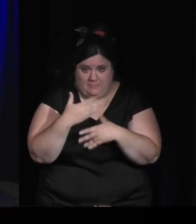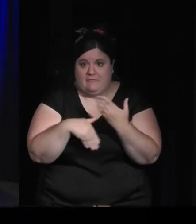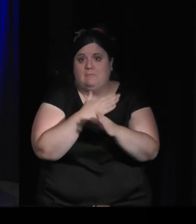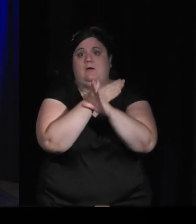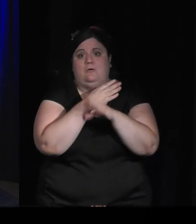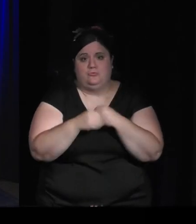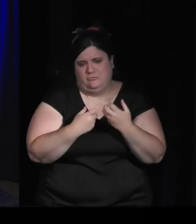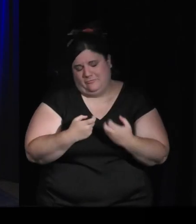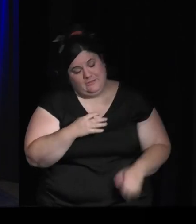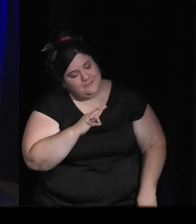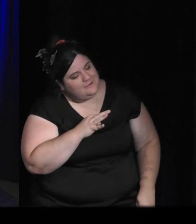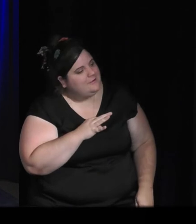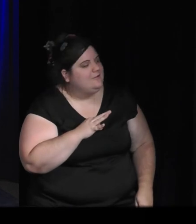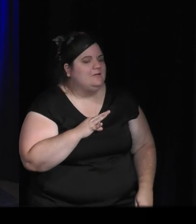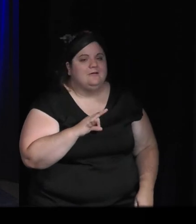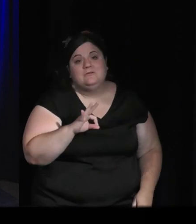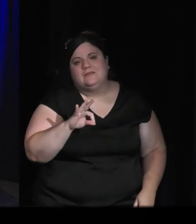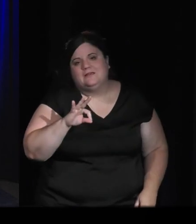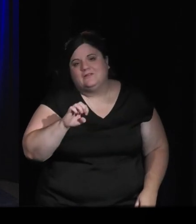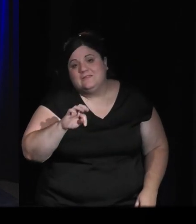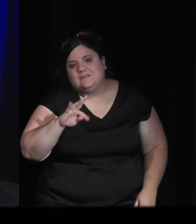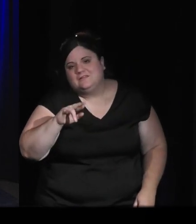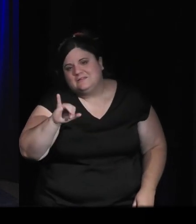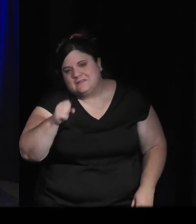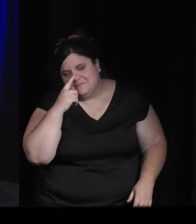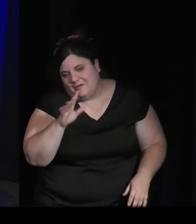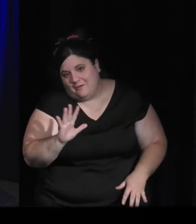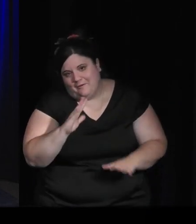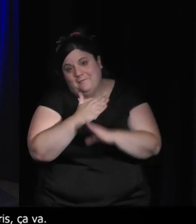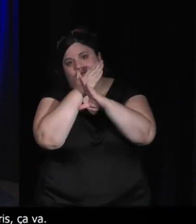par contre, ils peu plus. Et derrière, ils ont une recherche pour,